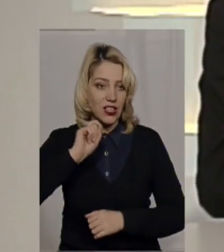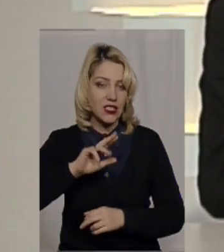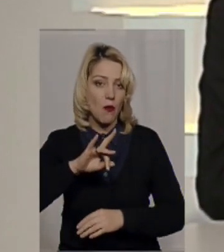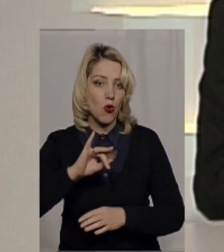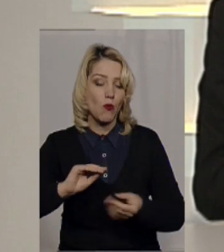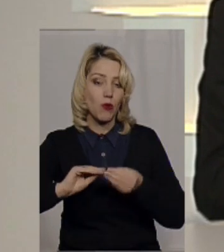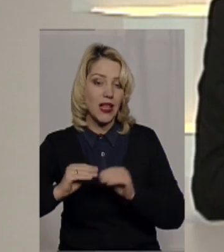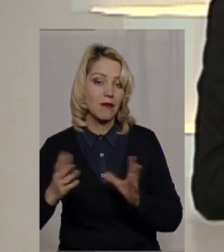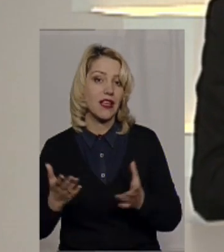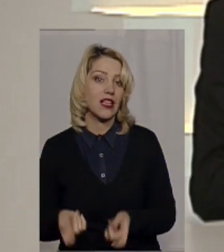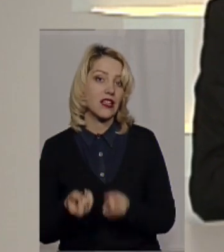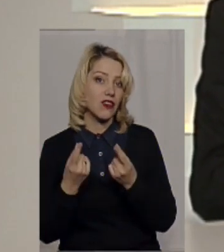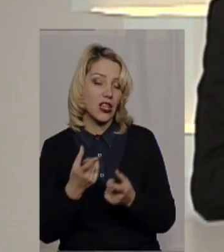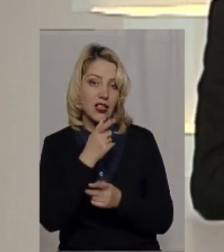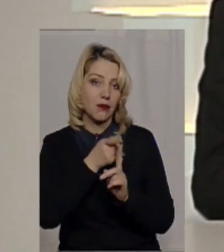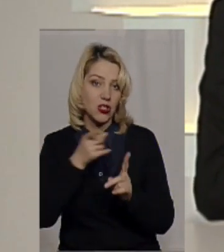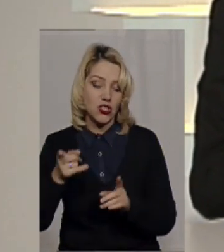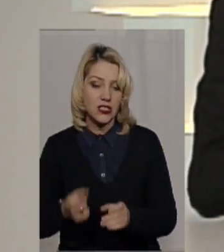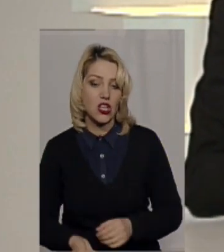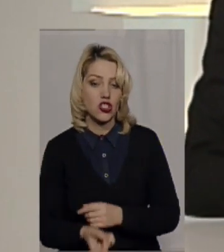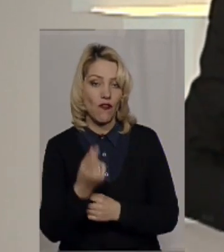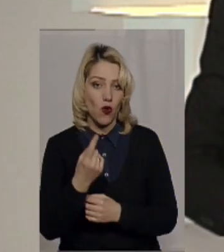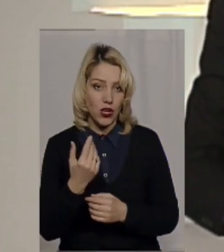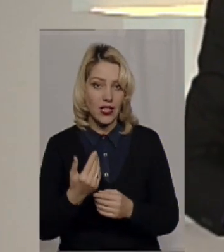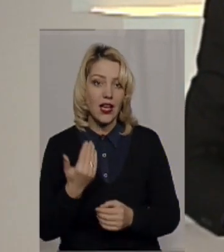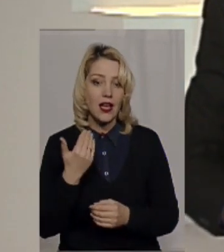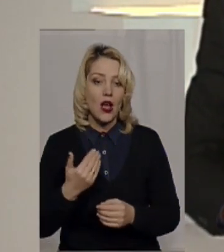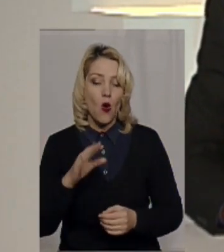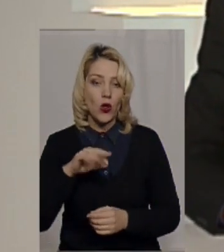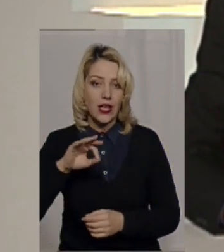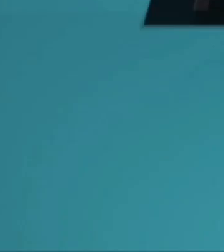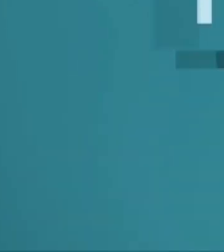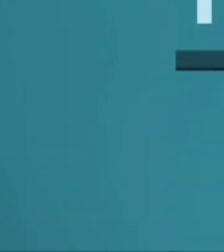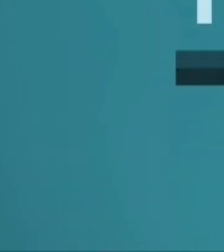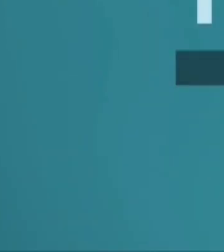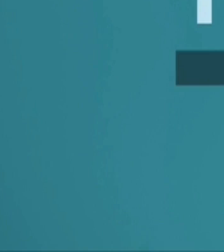про проблеми, які виникли в процесі створення ОТГ в них. Давайте подивимося.